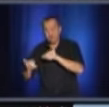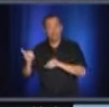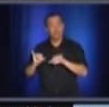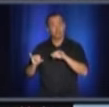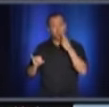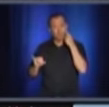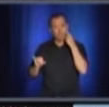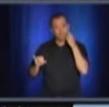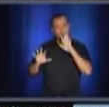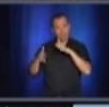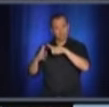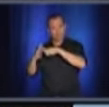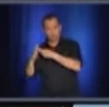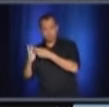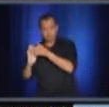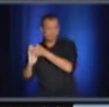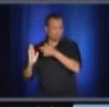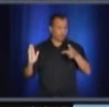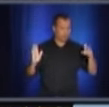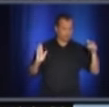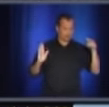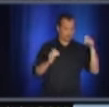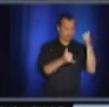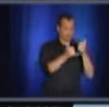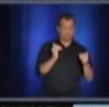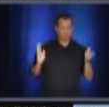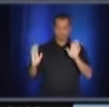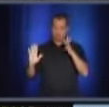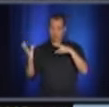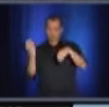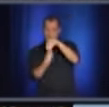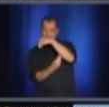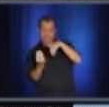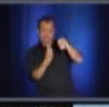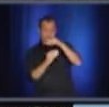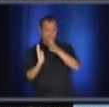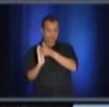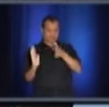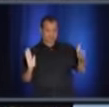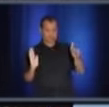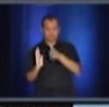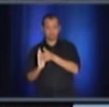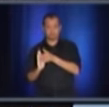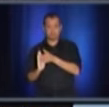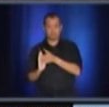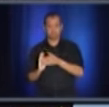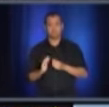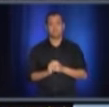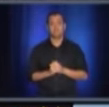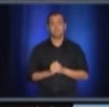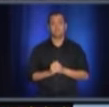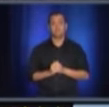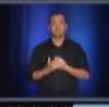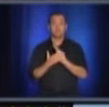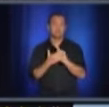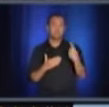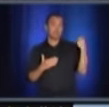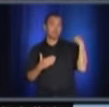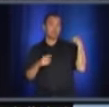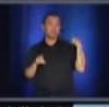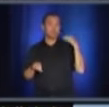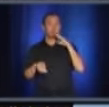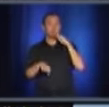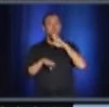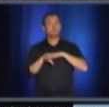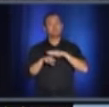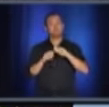à la fin. Rappelez-vous, quand on a eu le rapport Montréal la semaine passée, la question du dépistage était problématique parce qu'on ne savait pas,